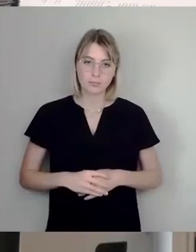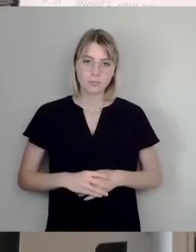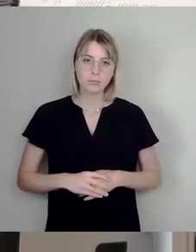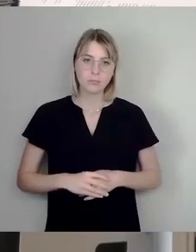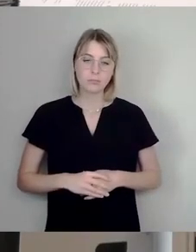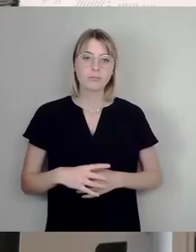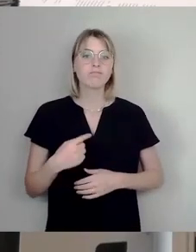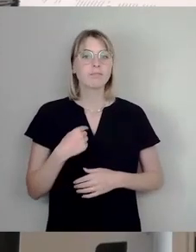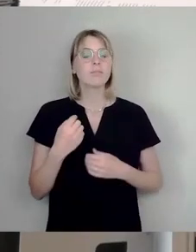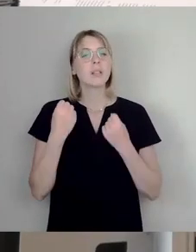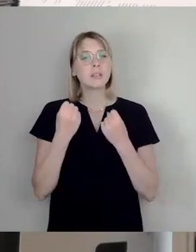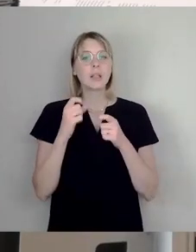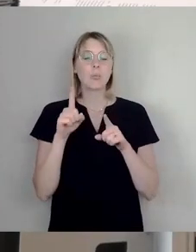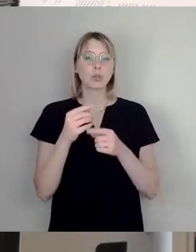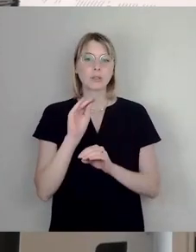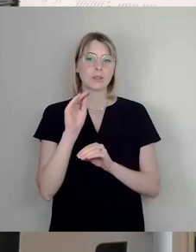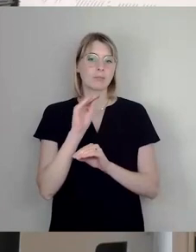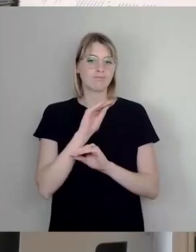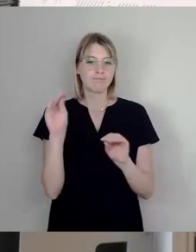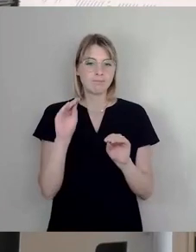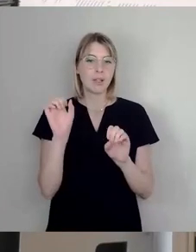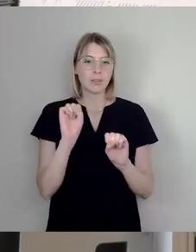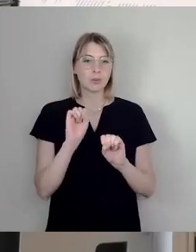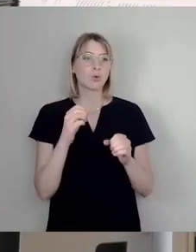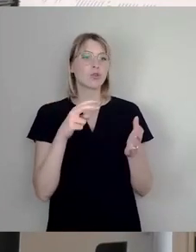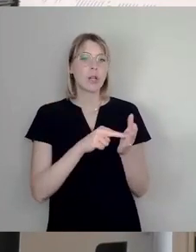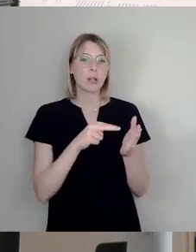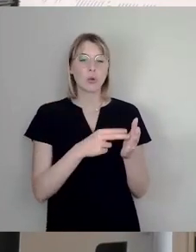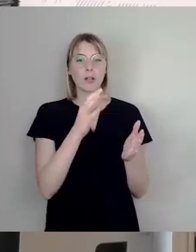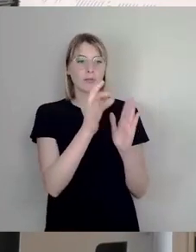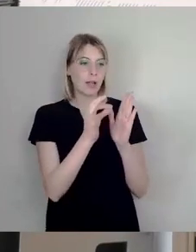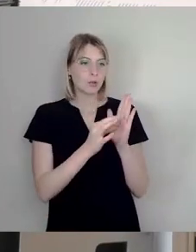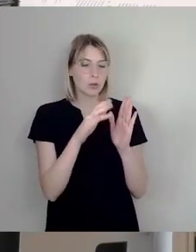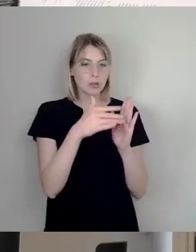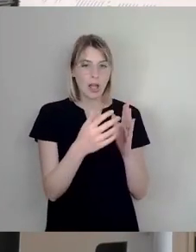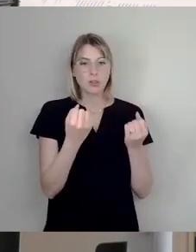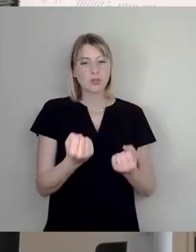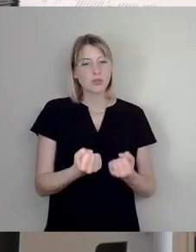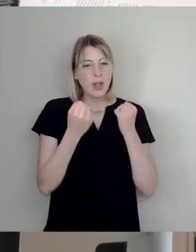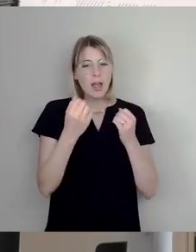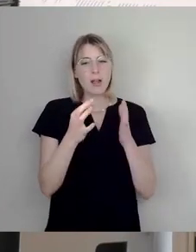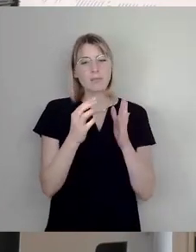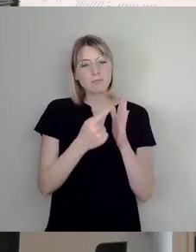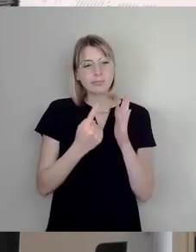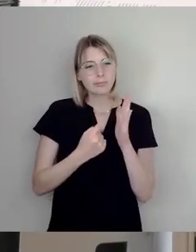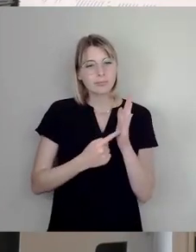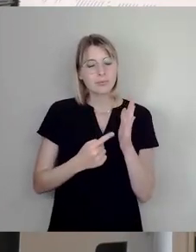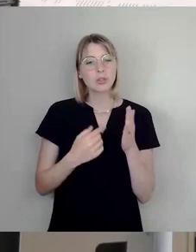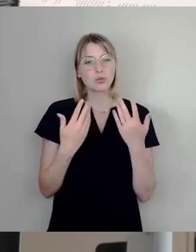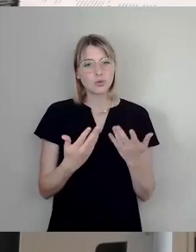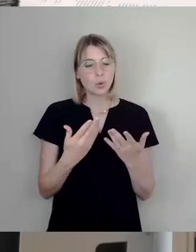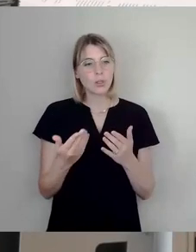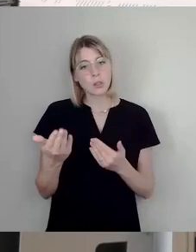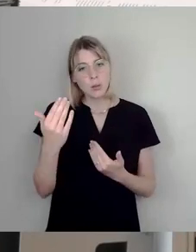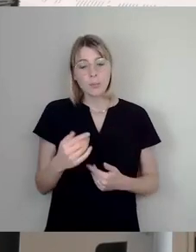Standortfaktoren erzählen muss und wie schwierig es ist, Angebote zu schaffen, die die Menschen davon überzeugen, dass sie nach Dresden kommen und auch hier